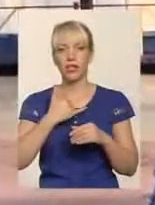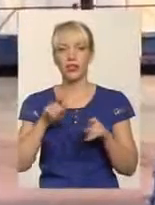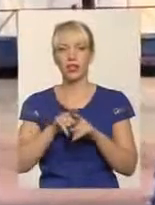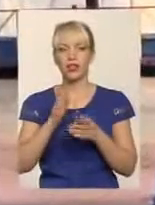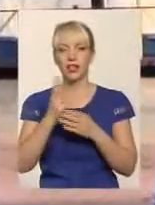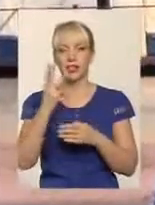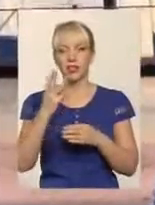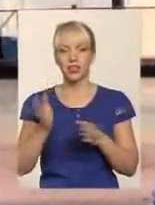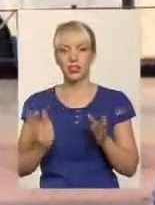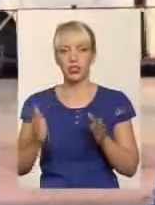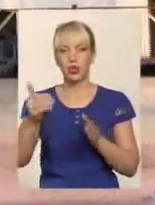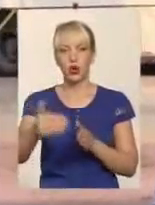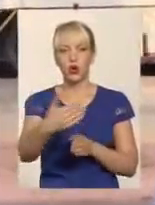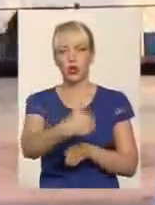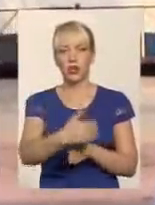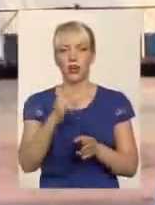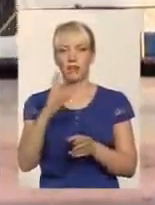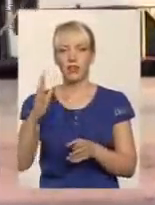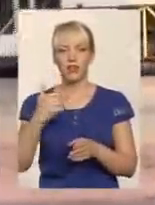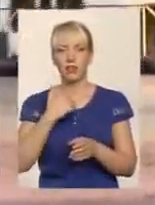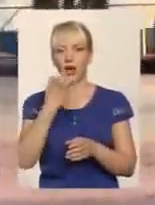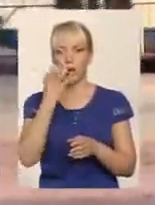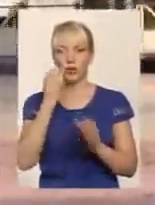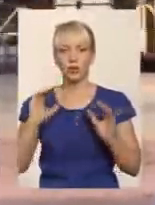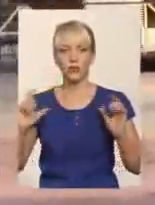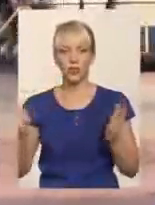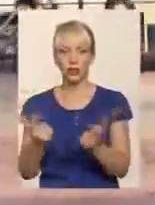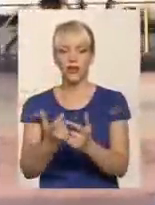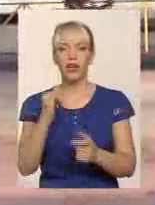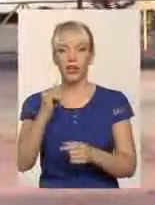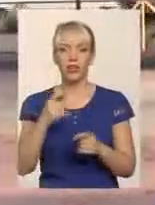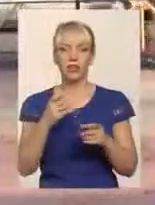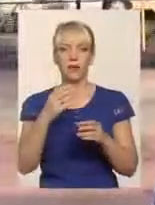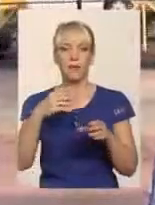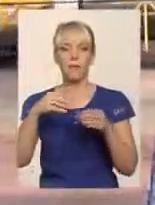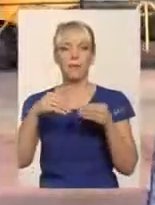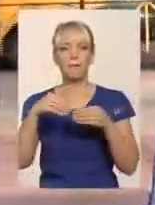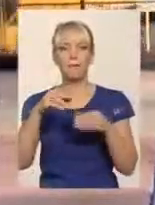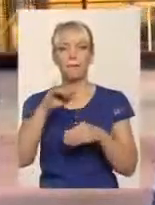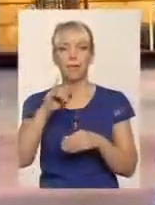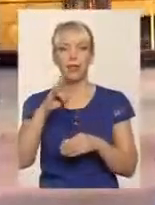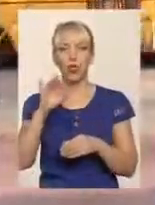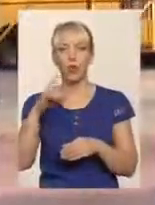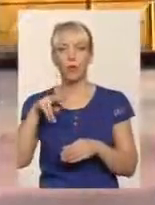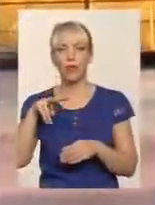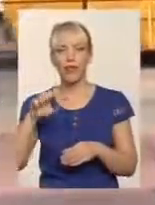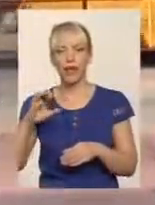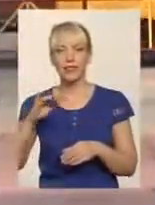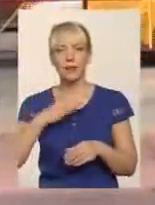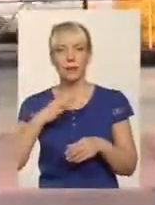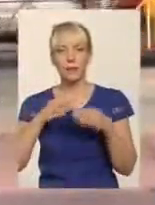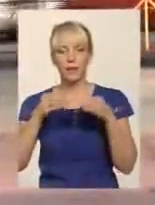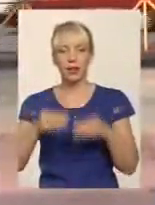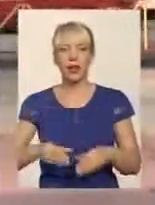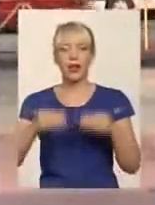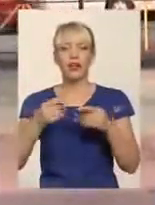три сторони квартира, я її утеплив. Пінопластом і набагато краще стало, тепліше, тому що стоїть такий